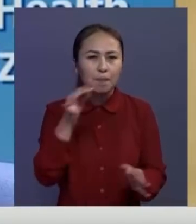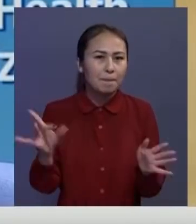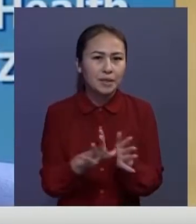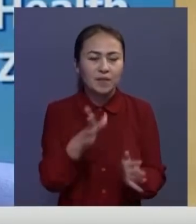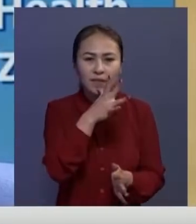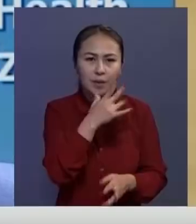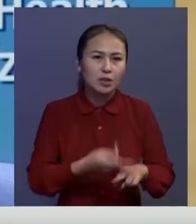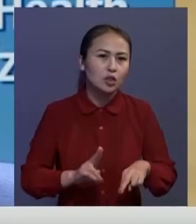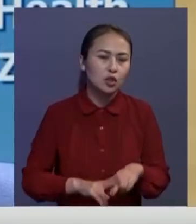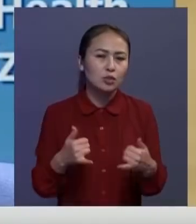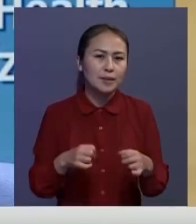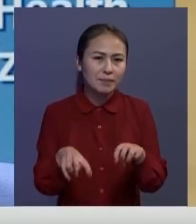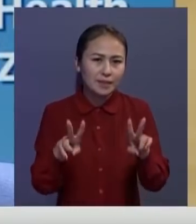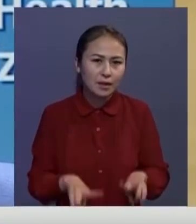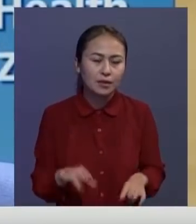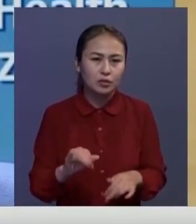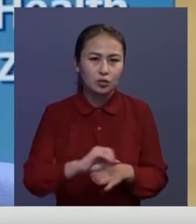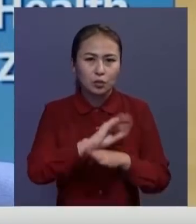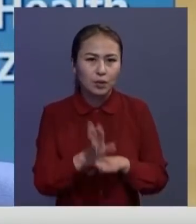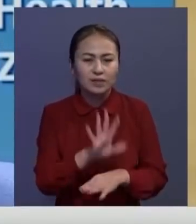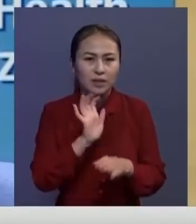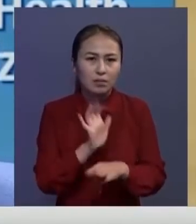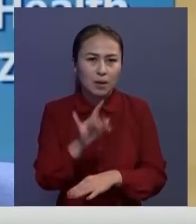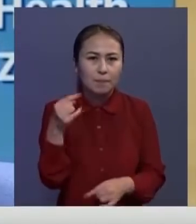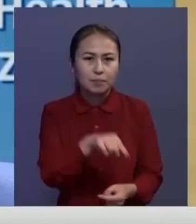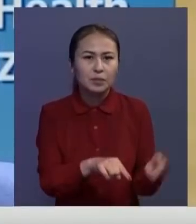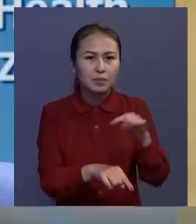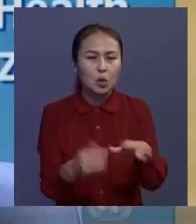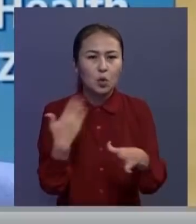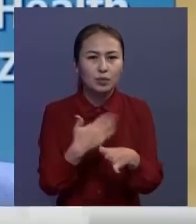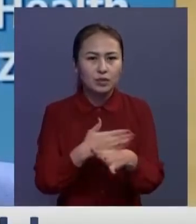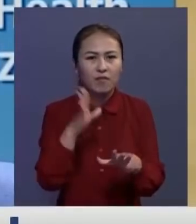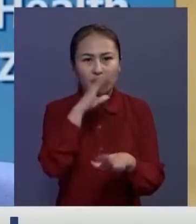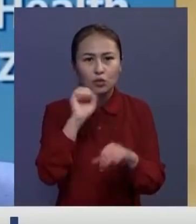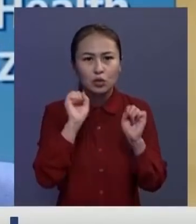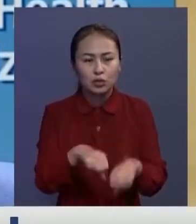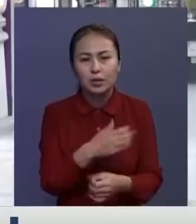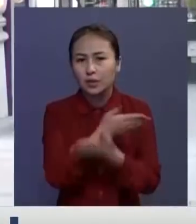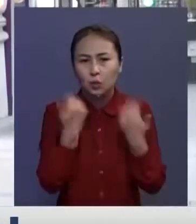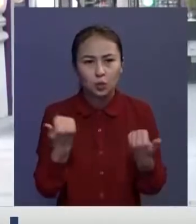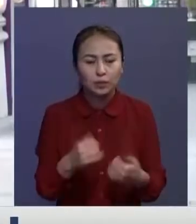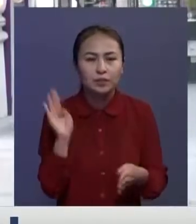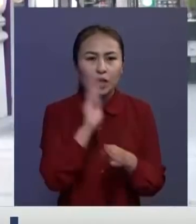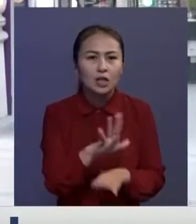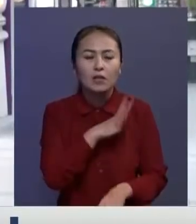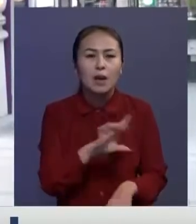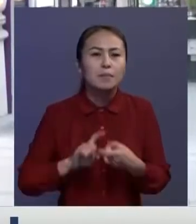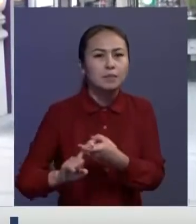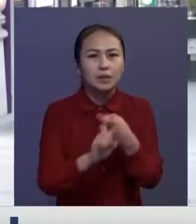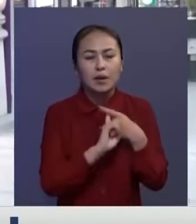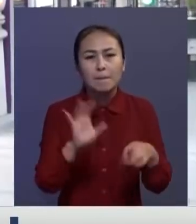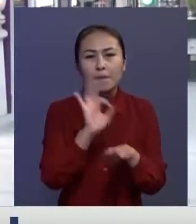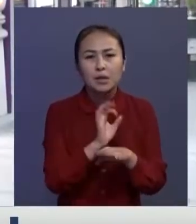болып отыр. Сондықтан мамандар мен құрал жабдықты жіберіп, бір-біріне көмек беруге мүмкіндіктері жоқ. Үндеттің таралыуына